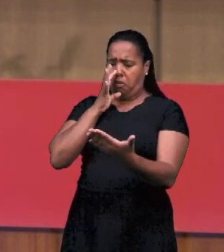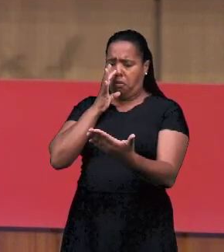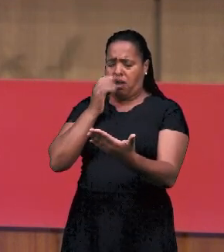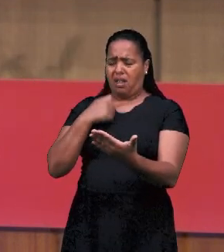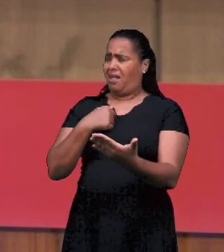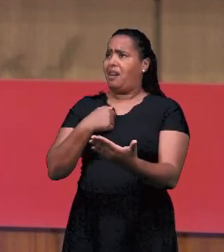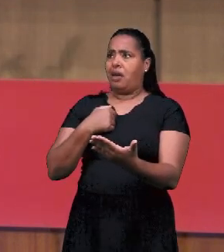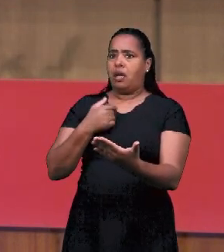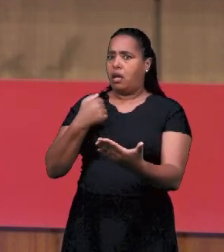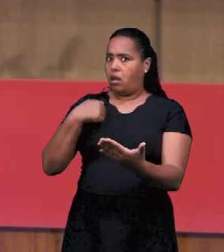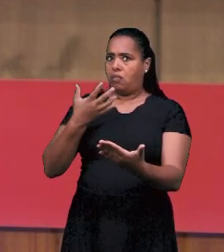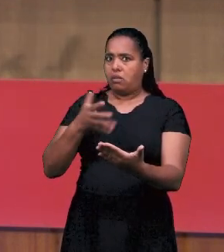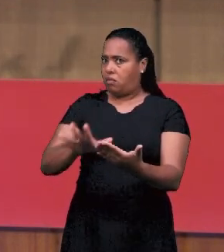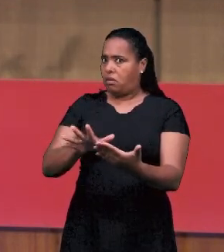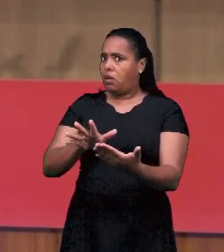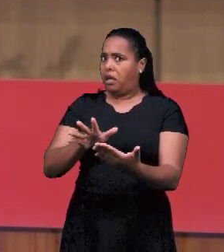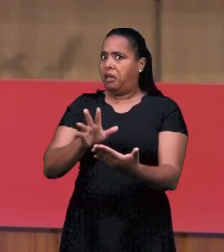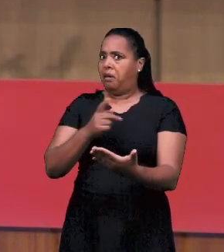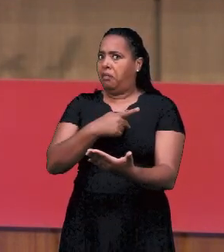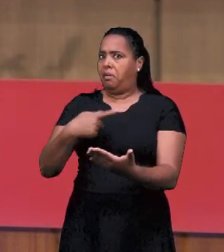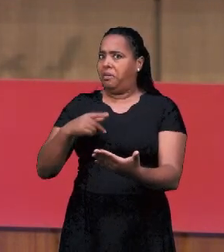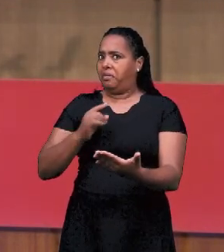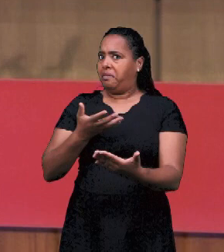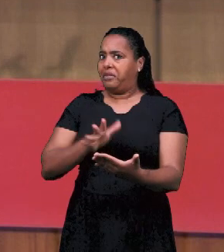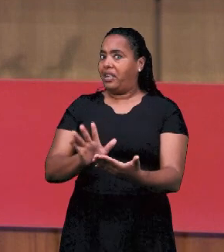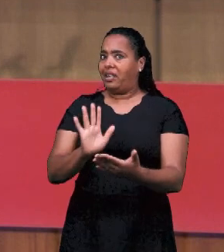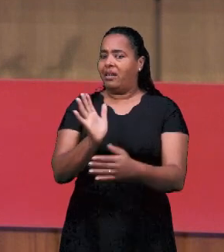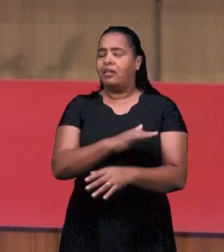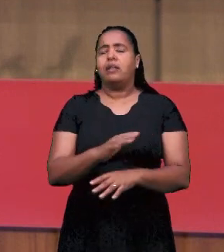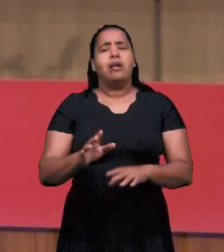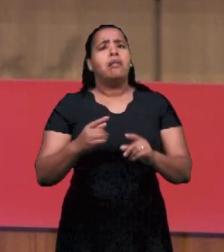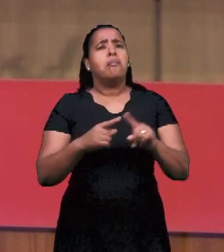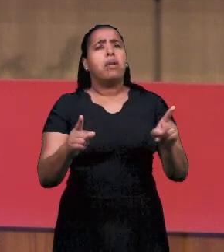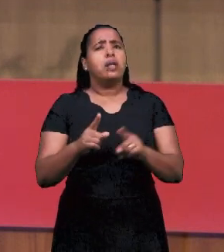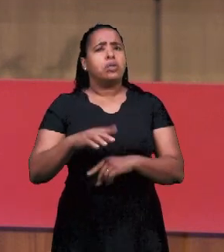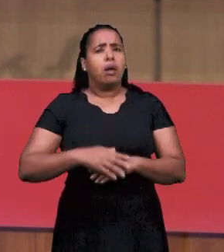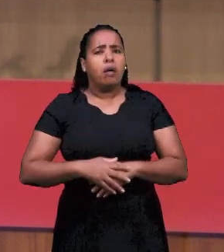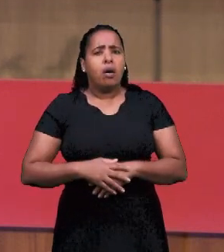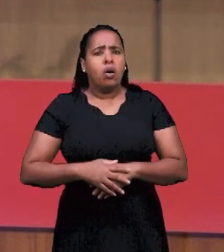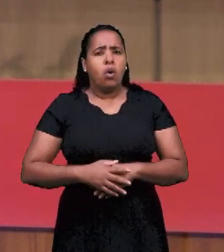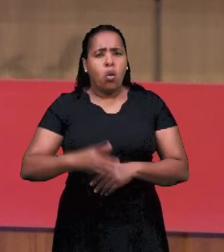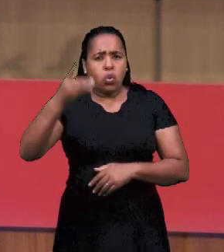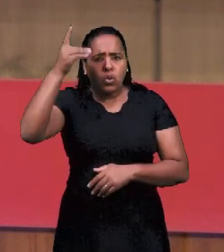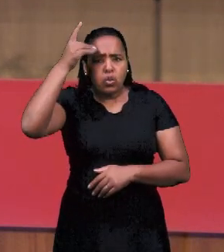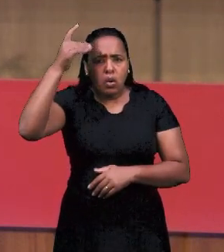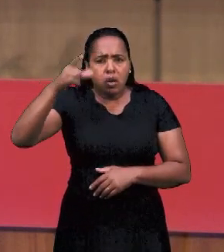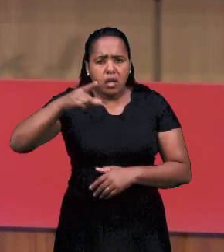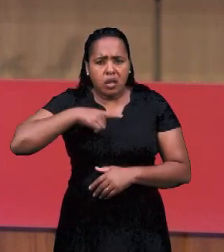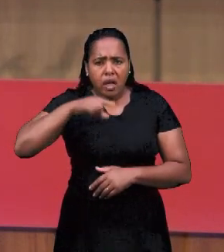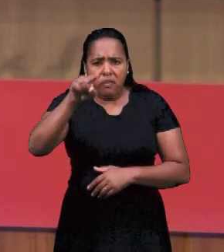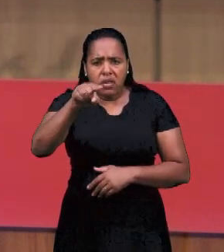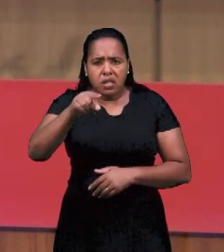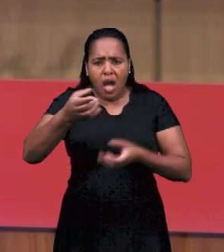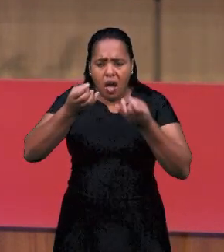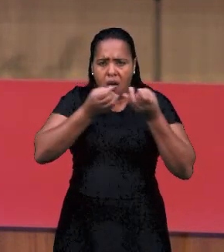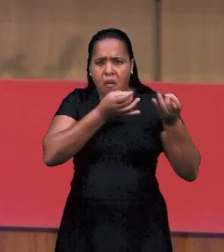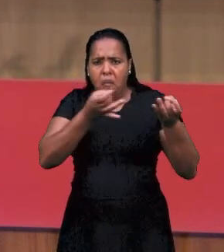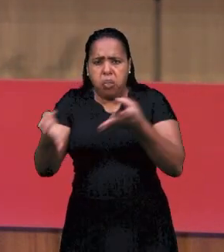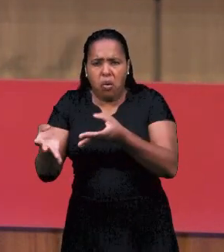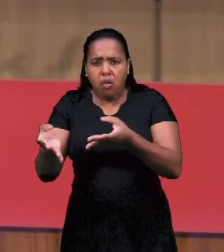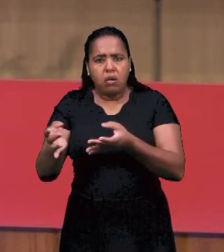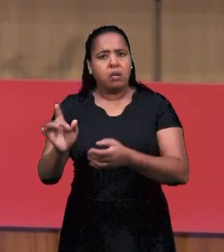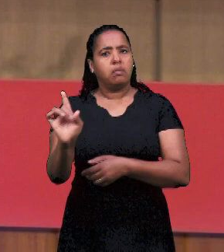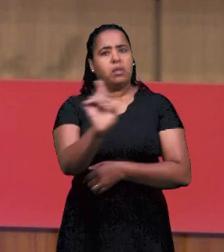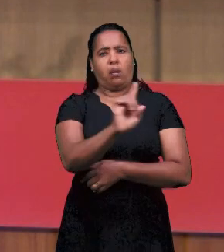Но однажды Господь проговорил мне через слово. И я удивился весьма. Не не ради о